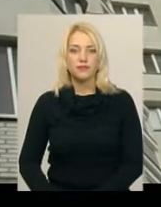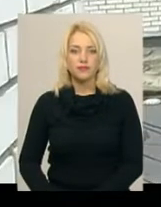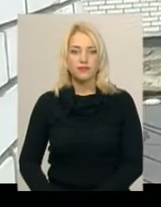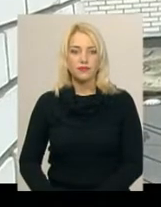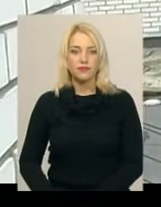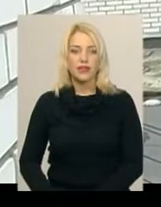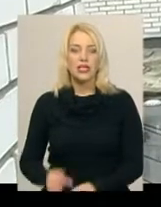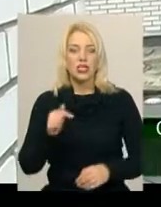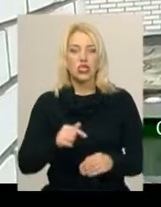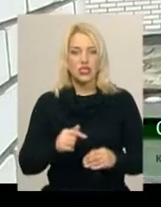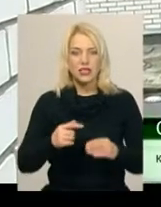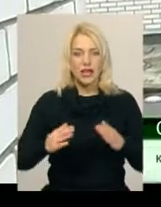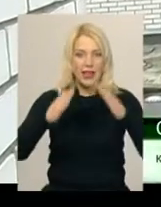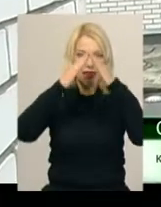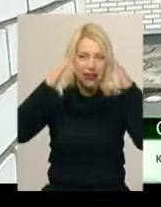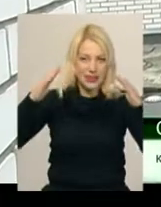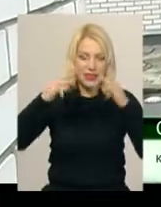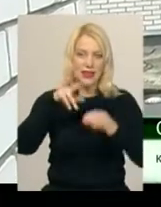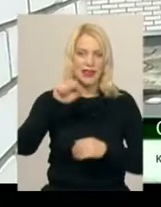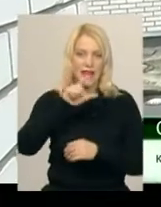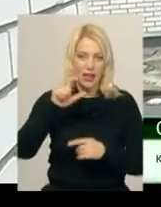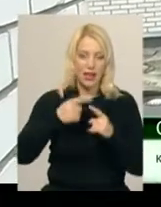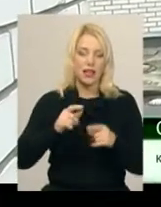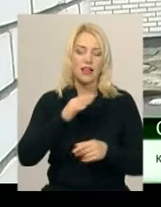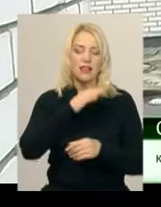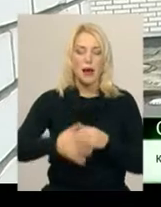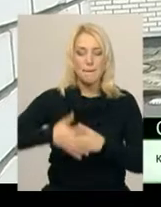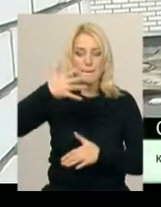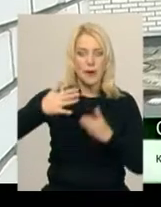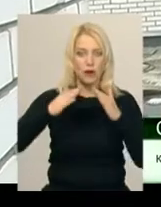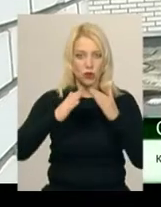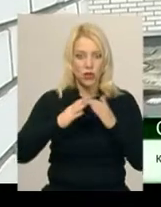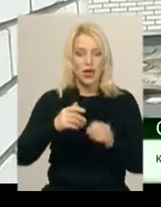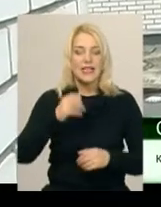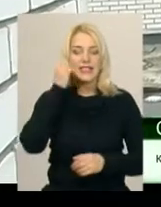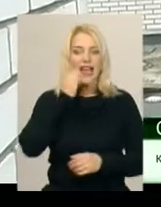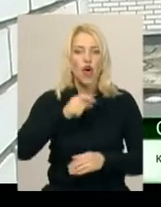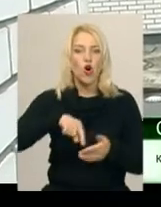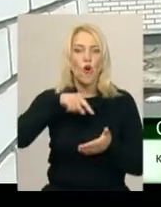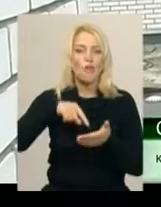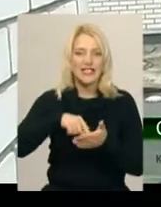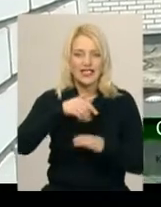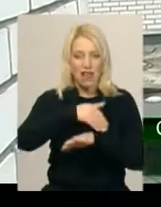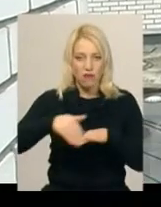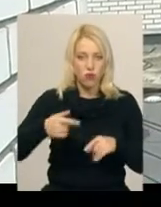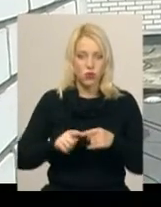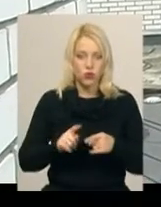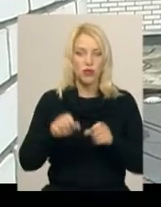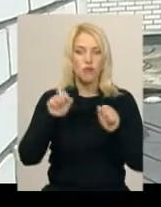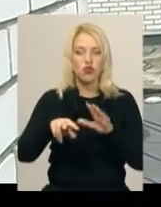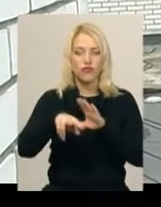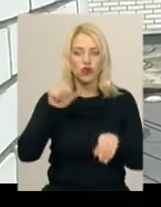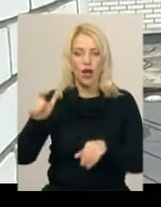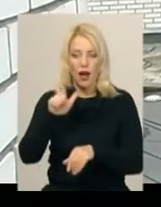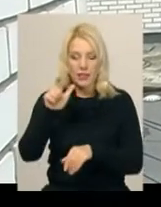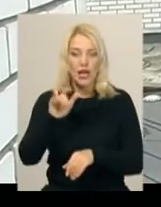Цю дахову котельню на багатоповерхівці вулиці Стороміської у Хмельницькому з 1 листопада можуть відключити від газу. І мешканці